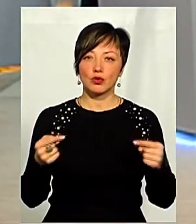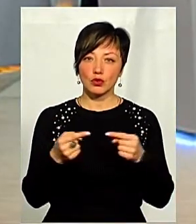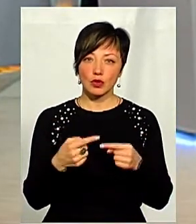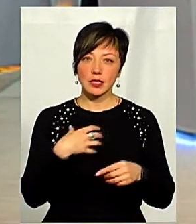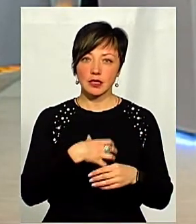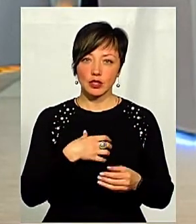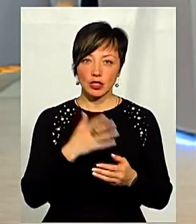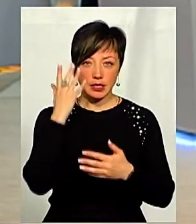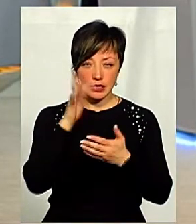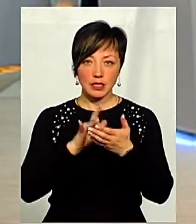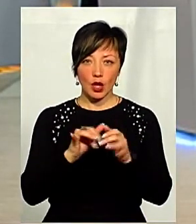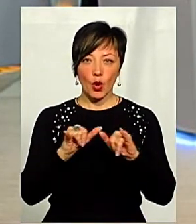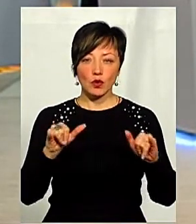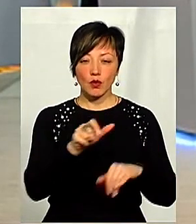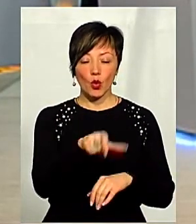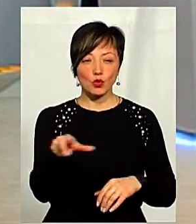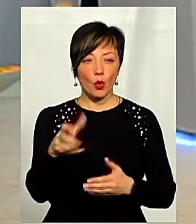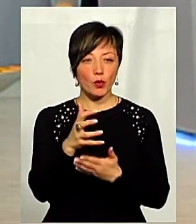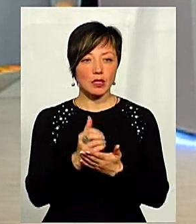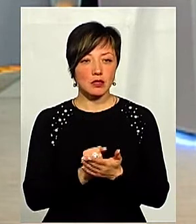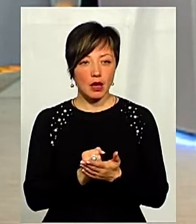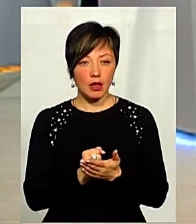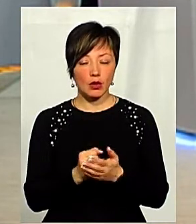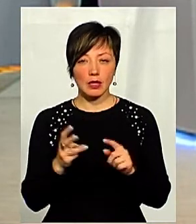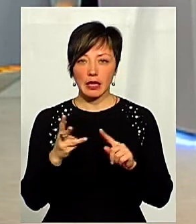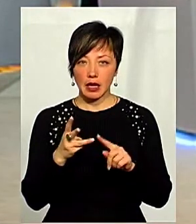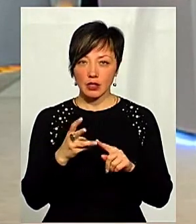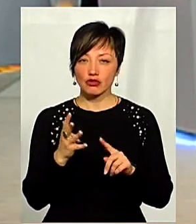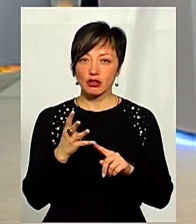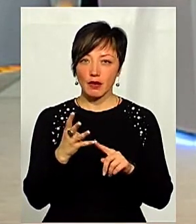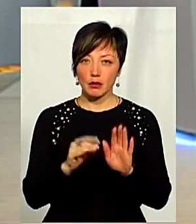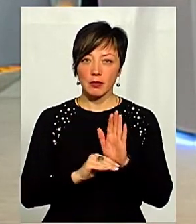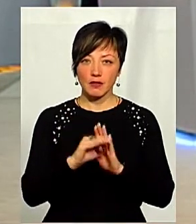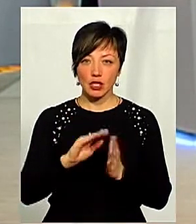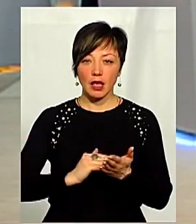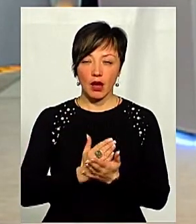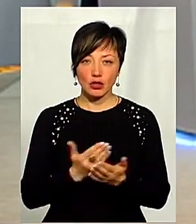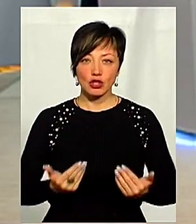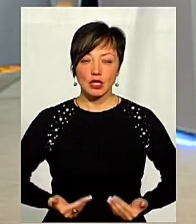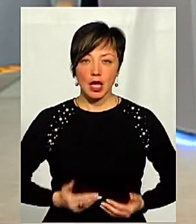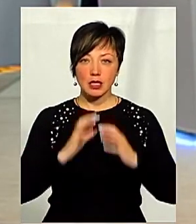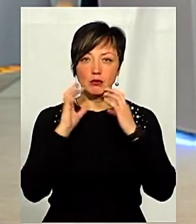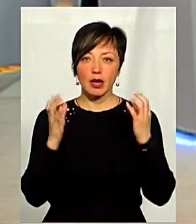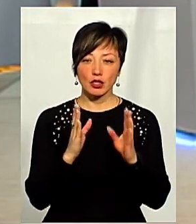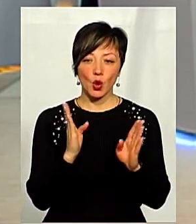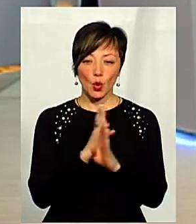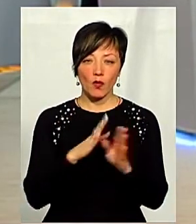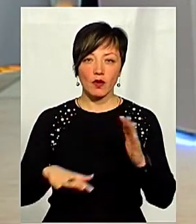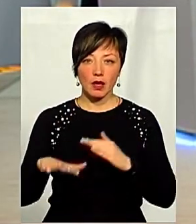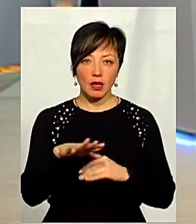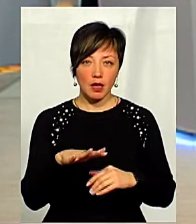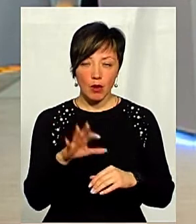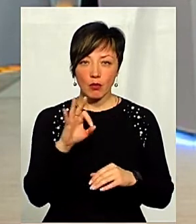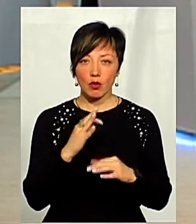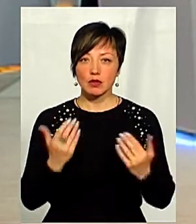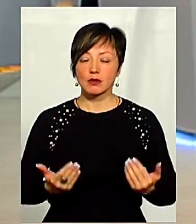з зі стратегічних цілей – це розвиток людського потенціалу, от третє, і четверте – підвищення якості життя, збереження довкілля. Ну, про